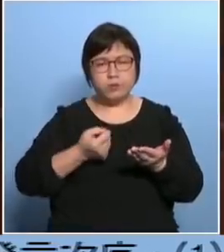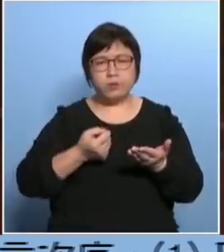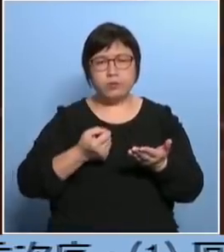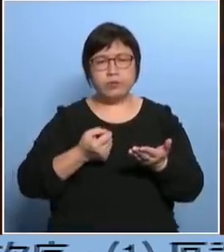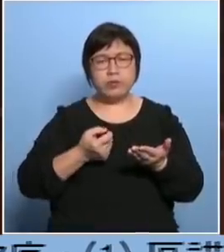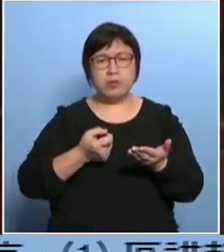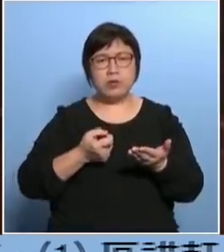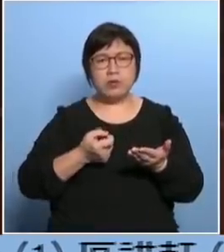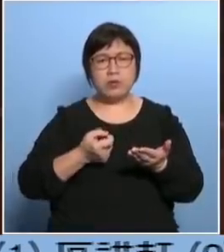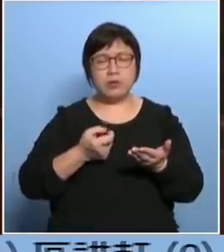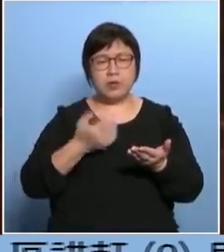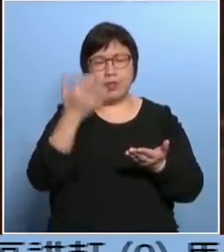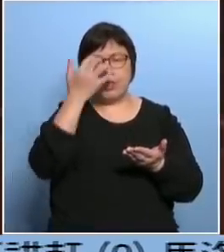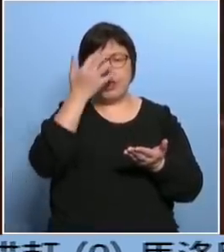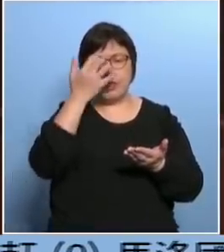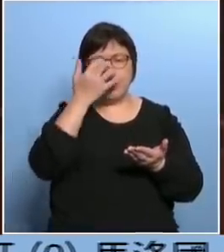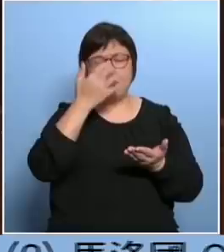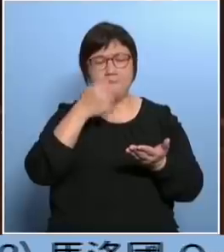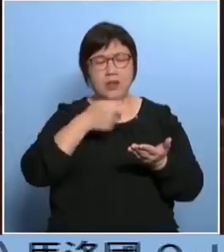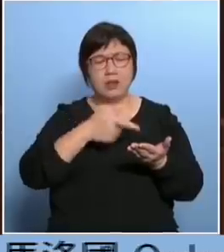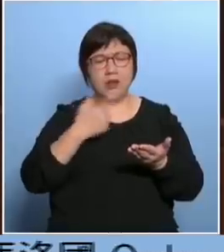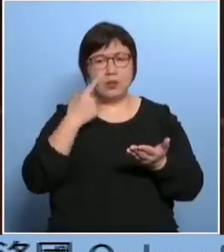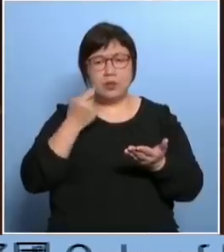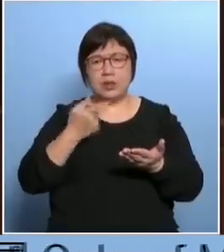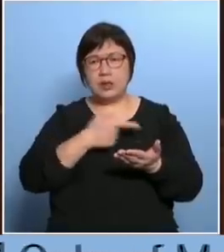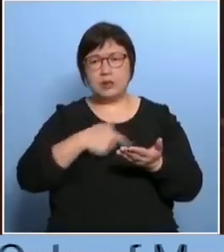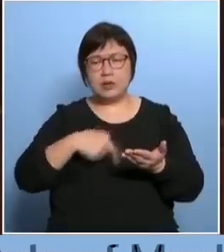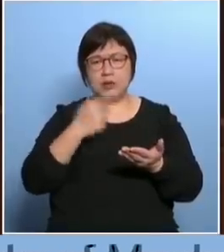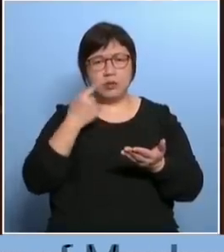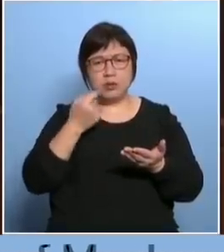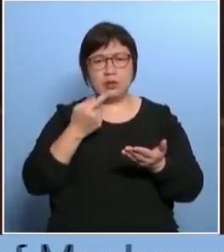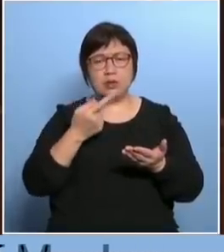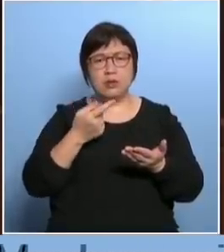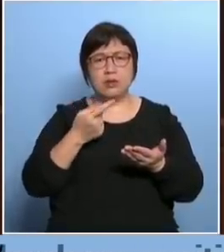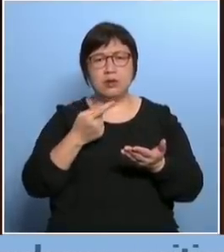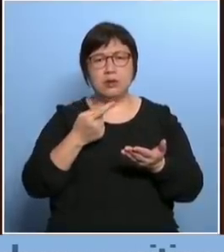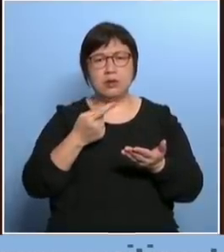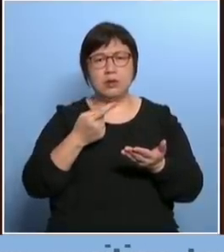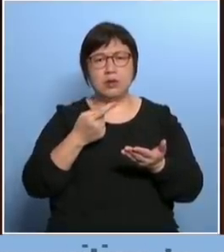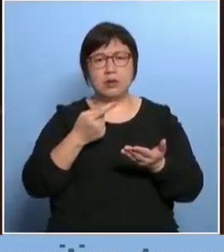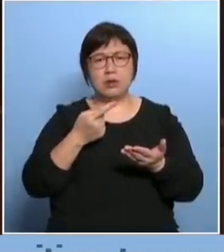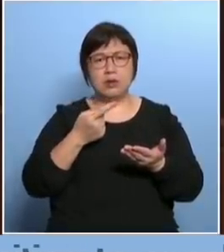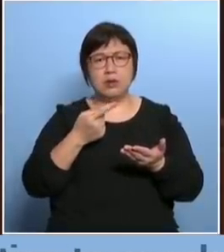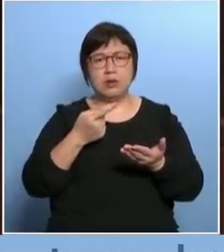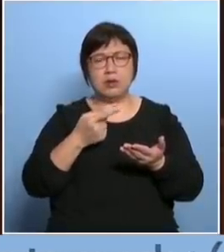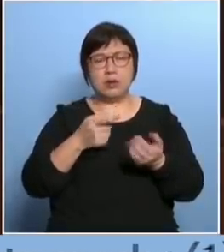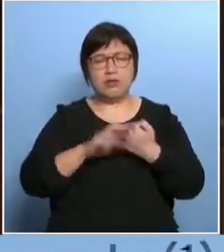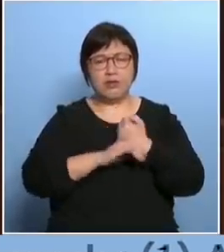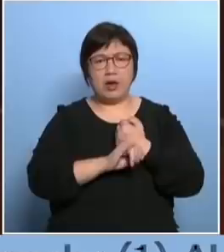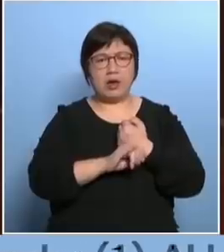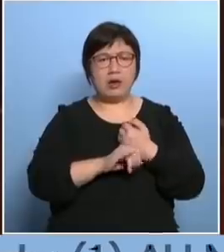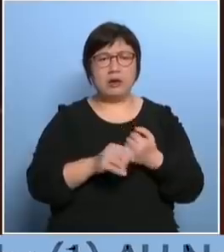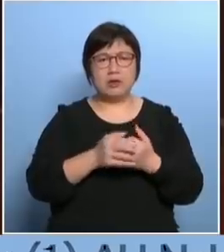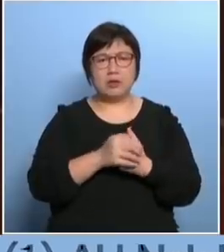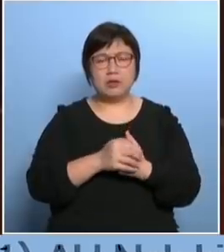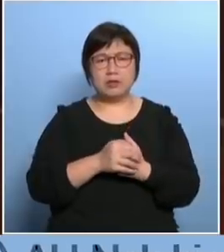到不清晰令到这些参选人呢很容易就会堕入这个法网但是